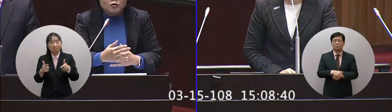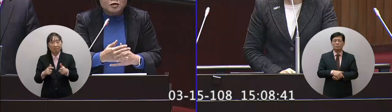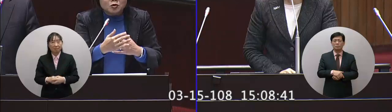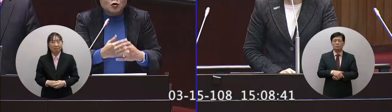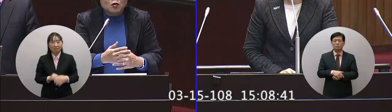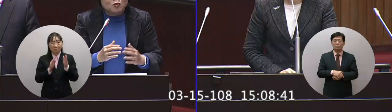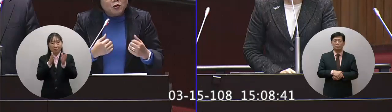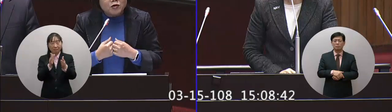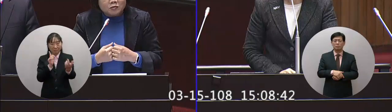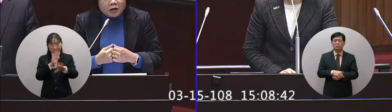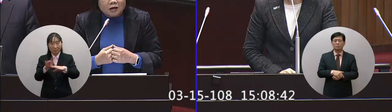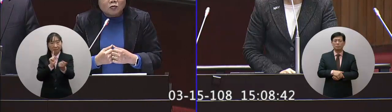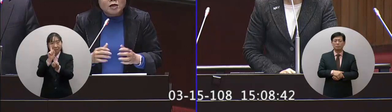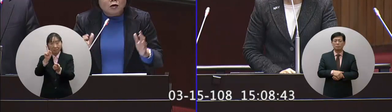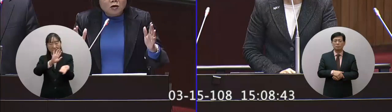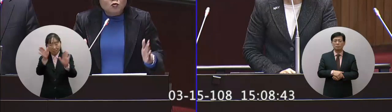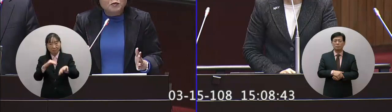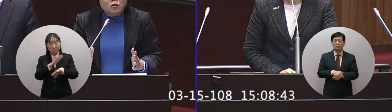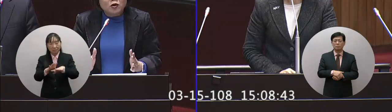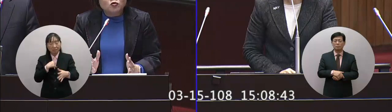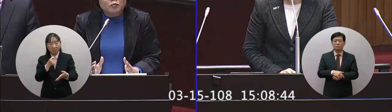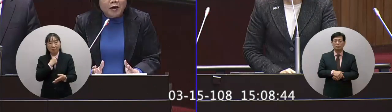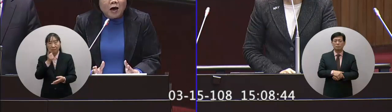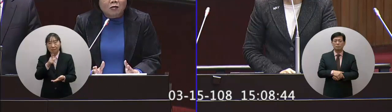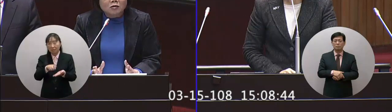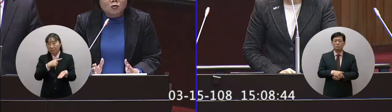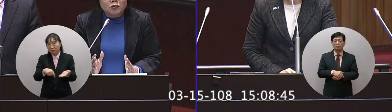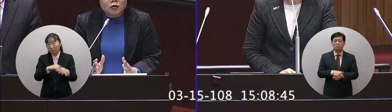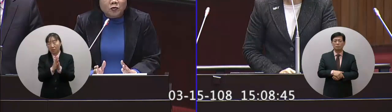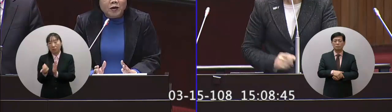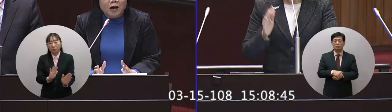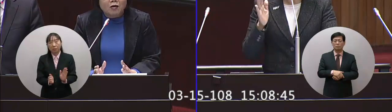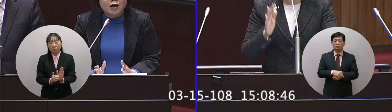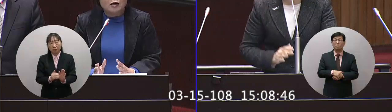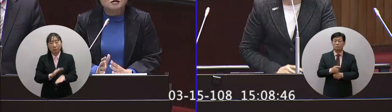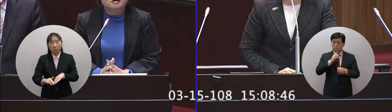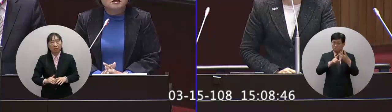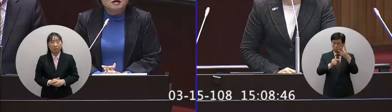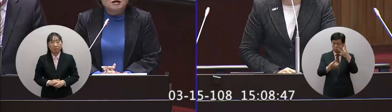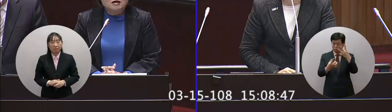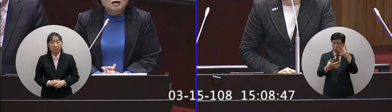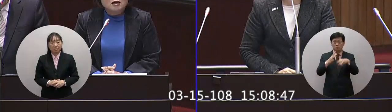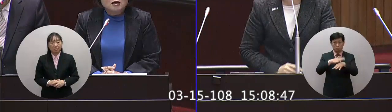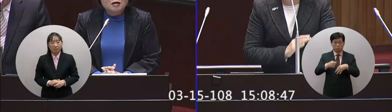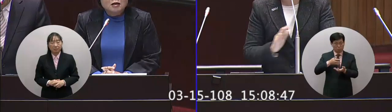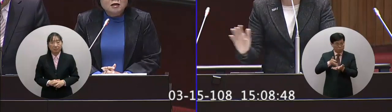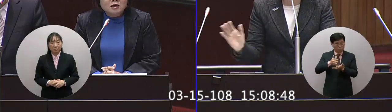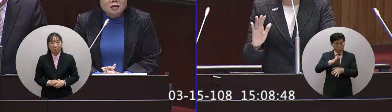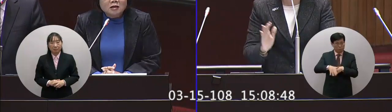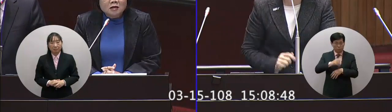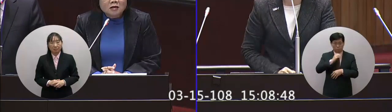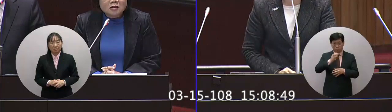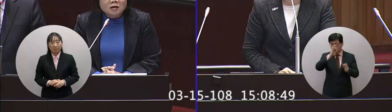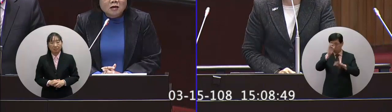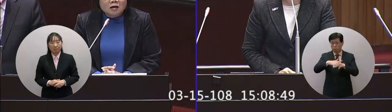面對什麼狀況我們會有什麼因應我想我們都會有準備好我們都會準備好所以3月18號你們會發言嗎你們會看